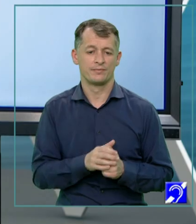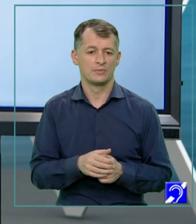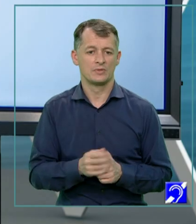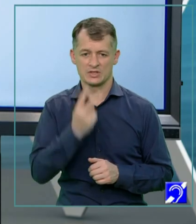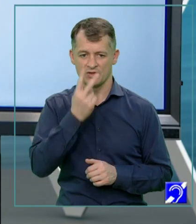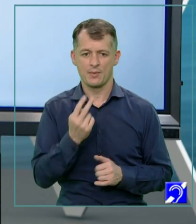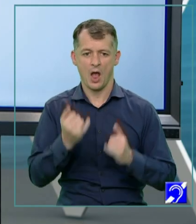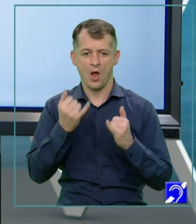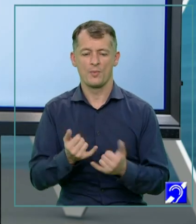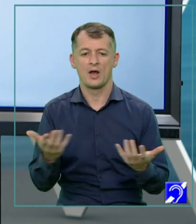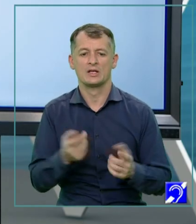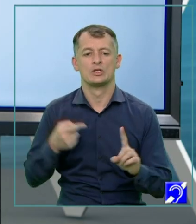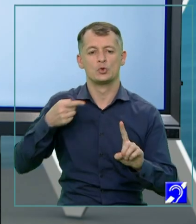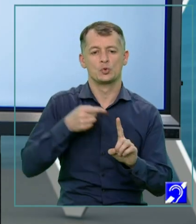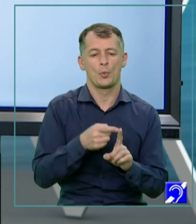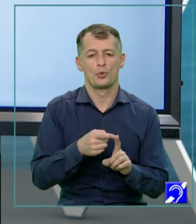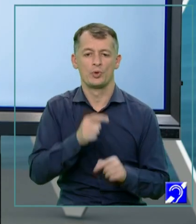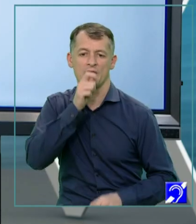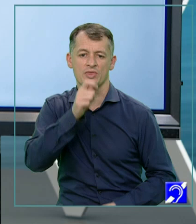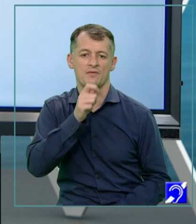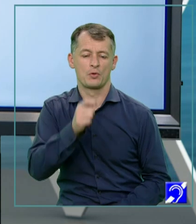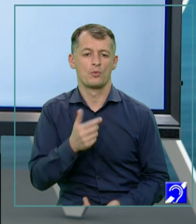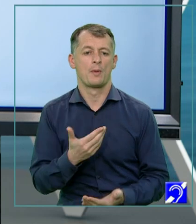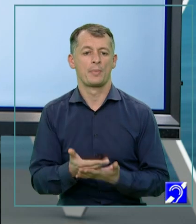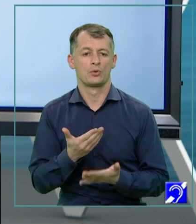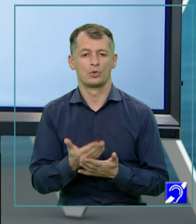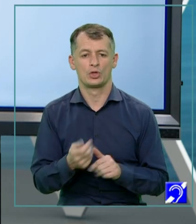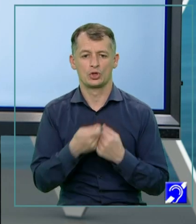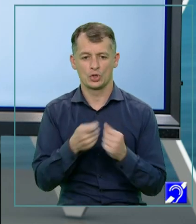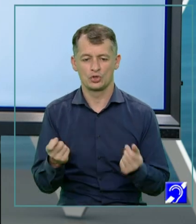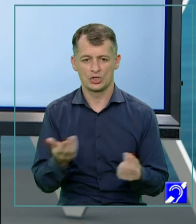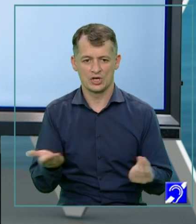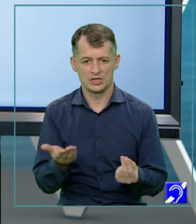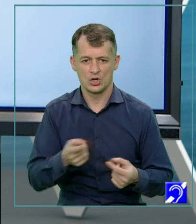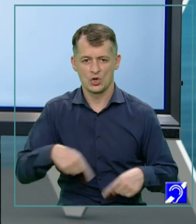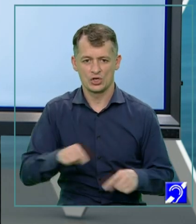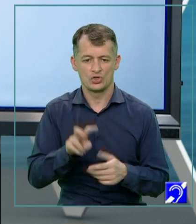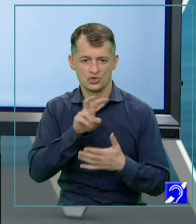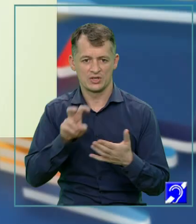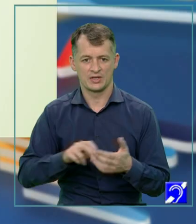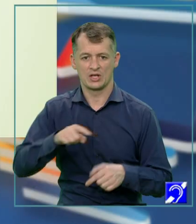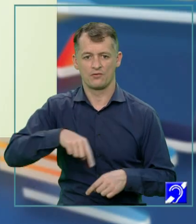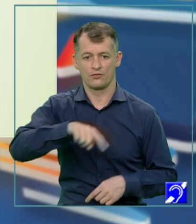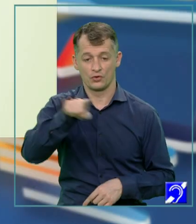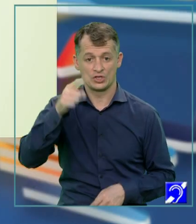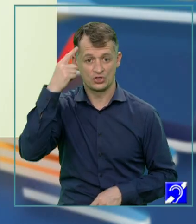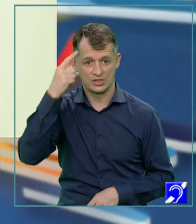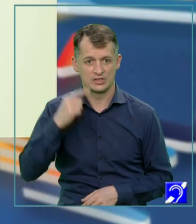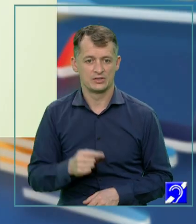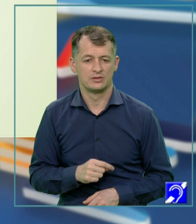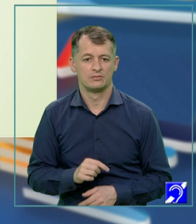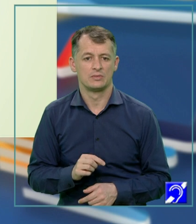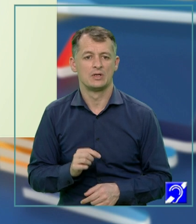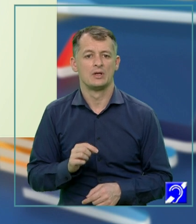vedem acum care este scopul interviului. Pentru că tot ceea ce noi citim, să știți că ne